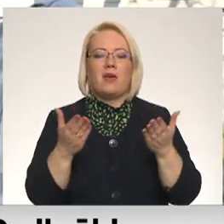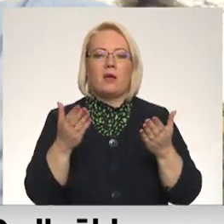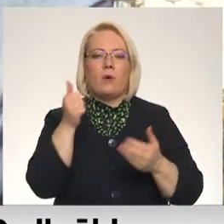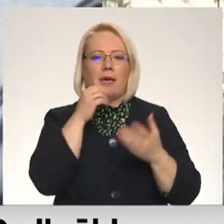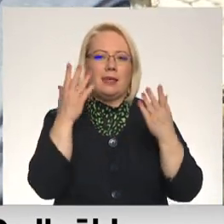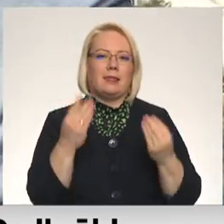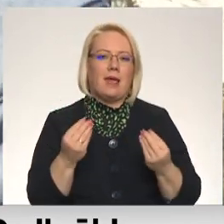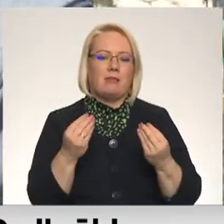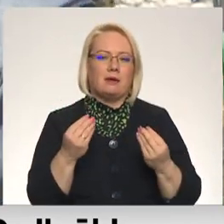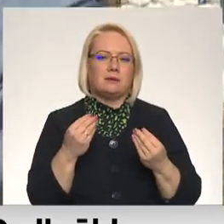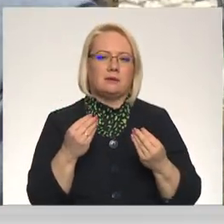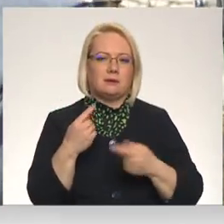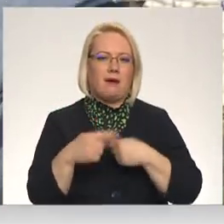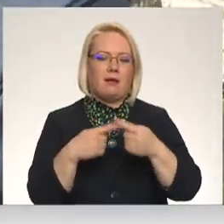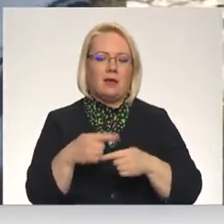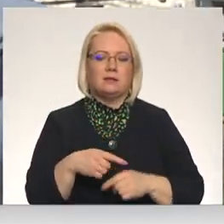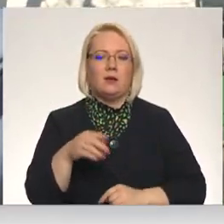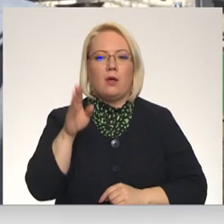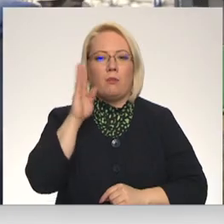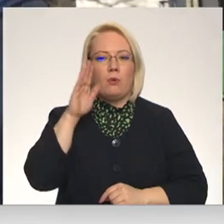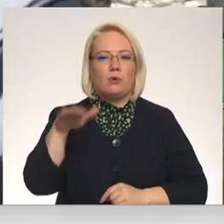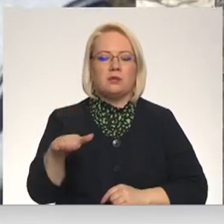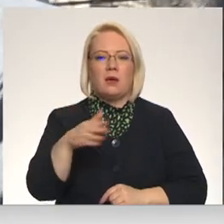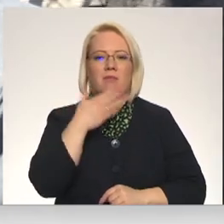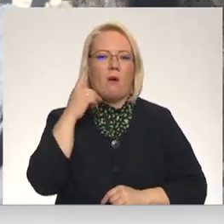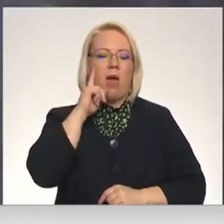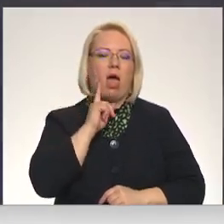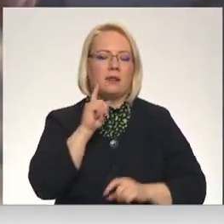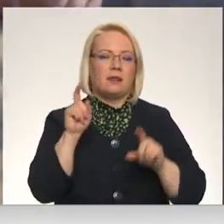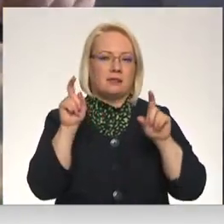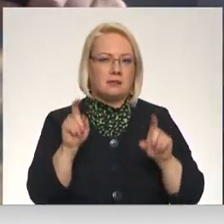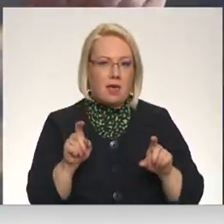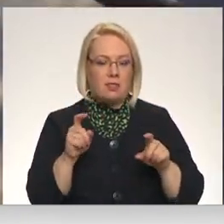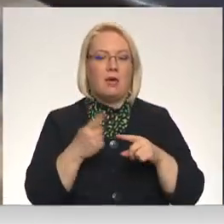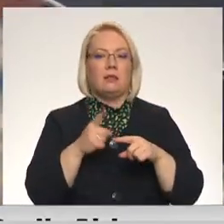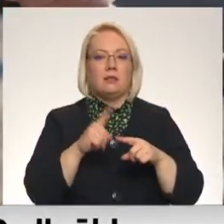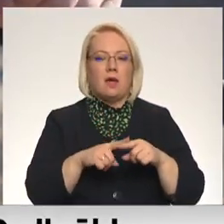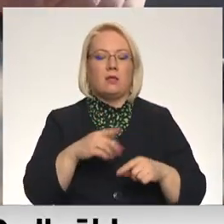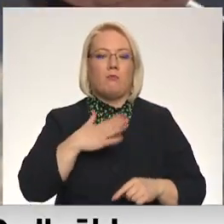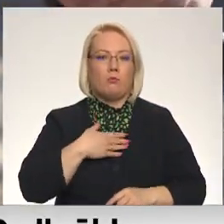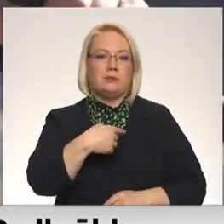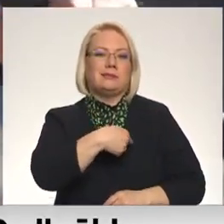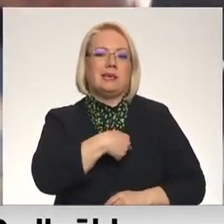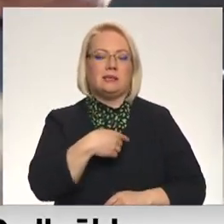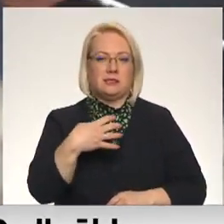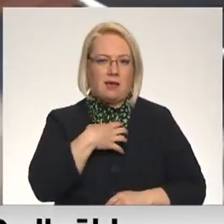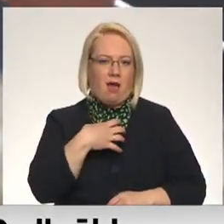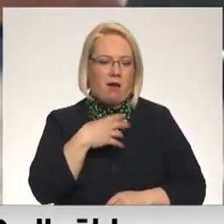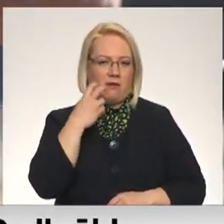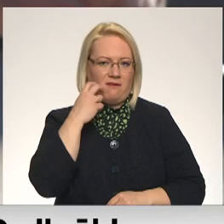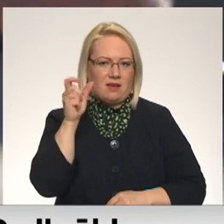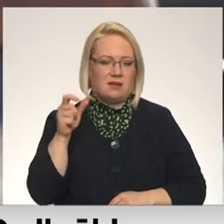Tad, kad viņam Jānim nav komfortabli sēdēt, tad arī mums ir sāp kā vecākiem, kad